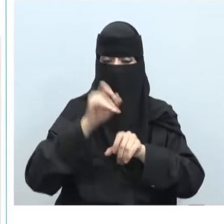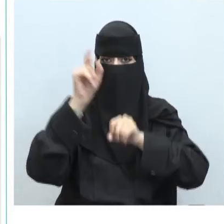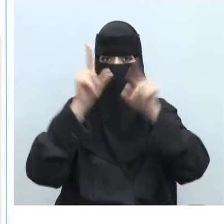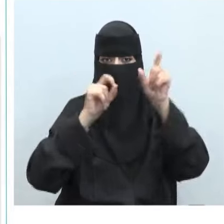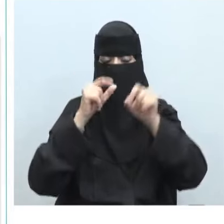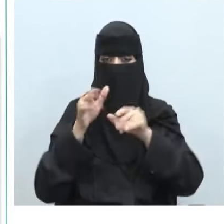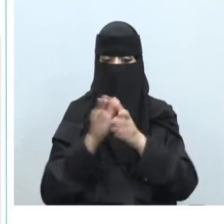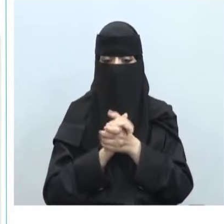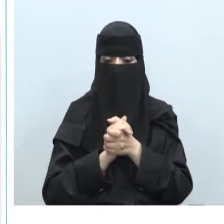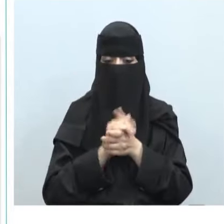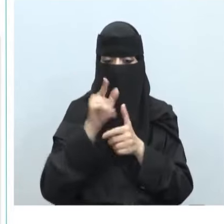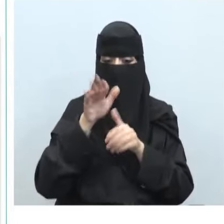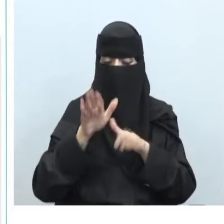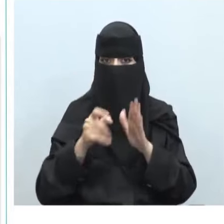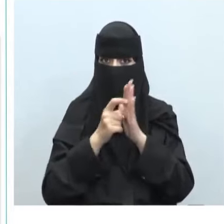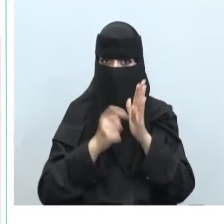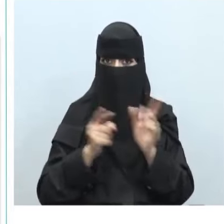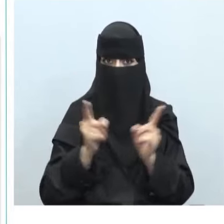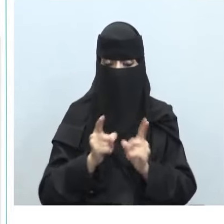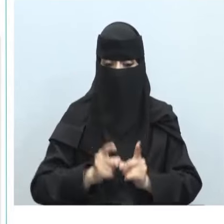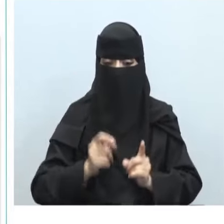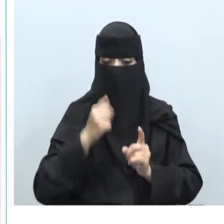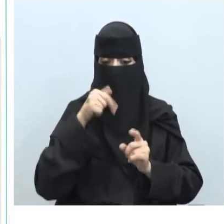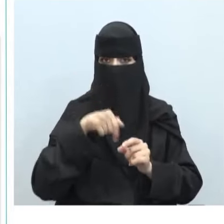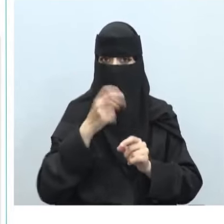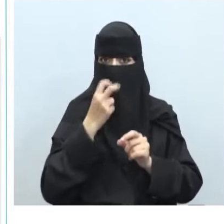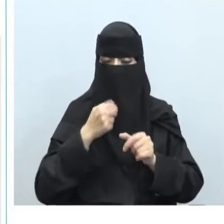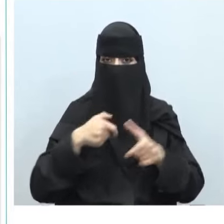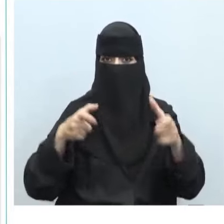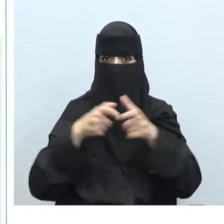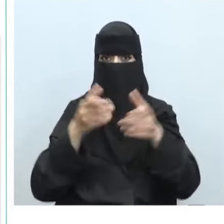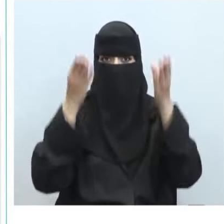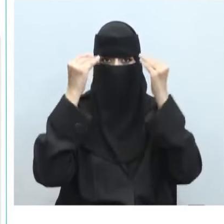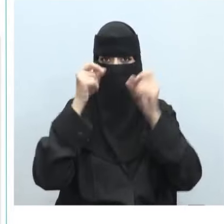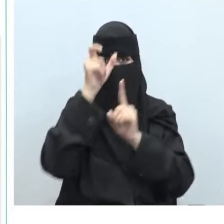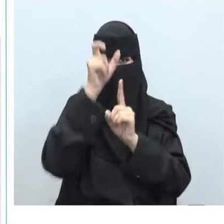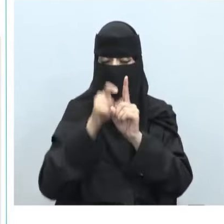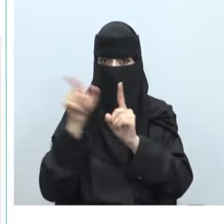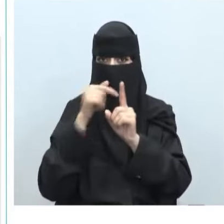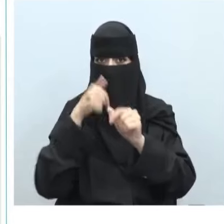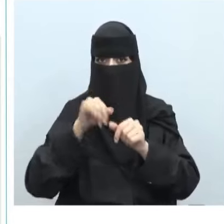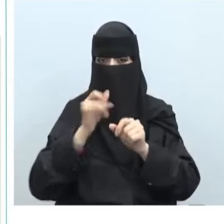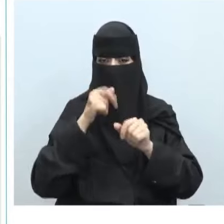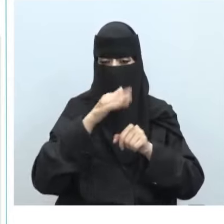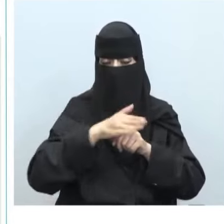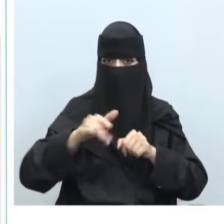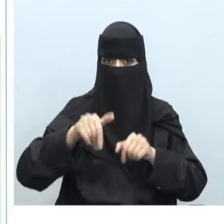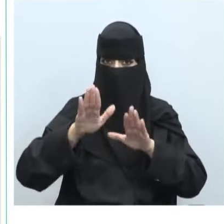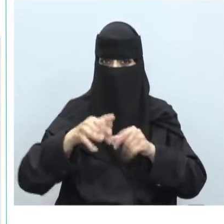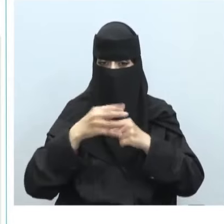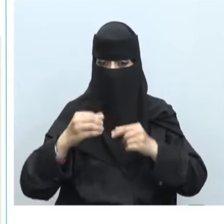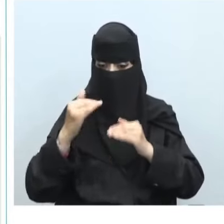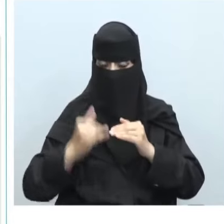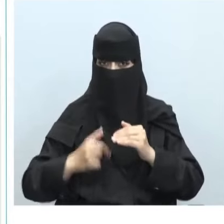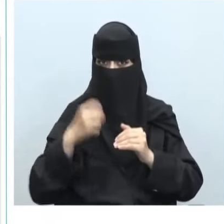هو قانون يحدد قواعد جمع البيانات الشخصية من الأطفال الذين تقل